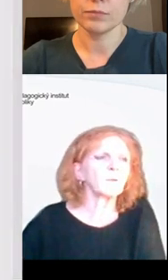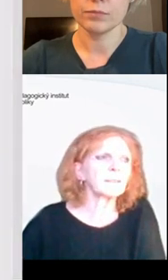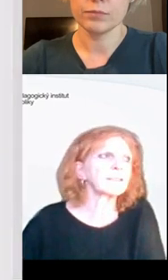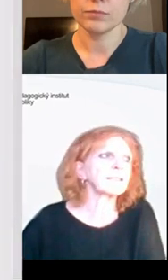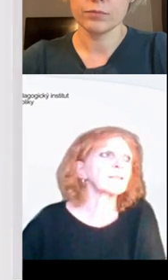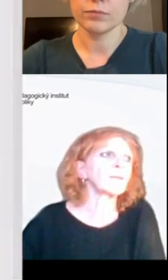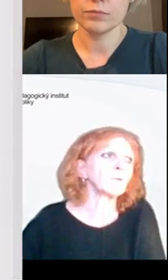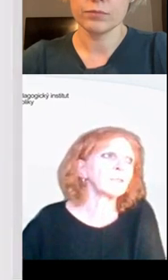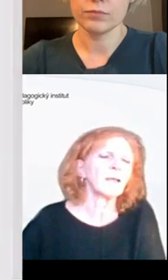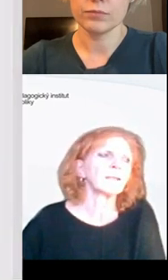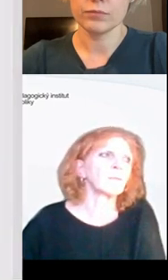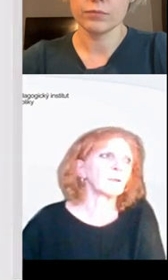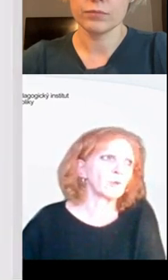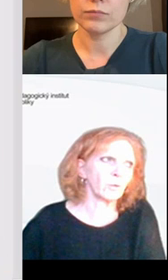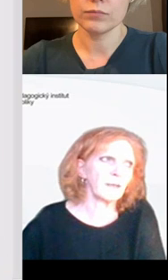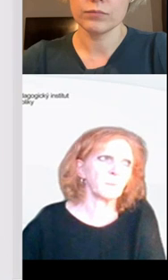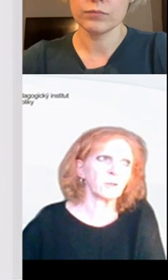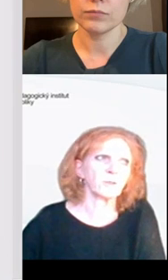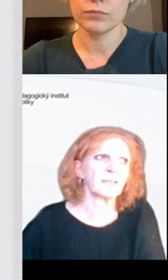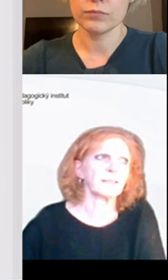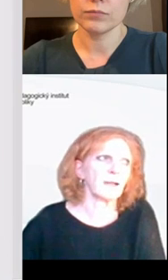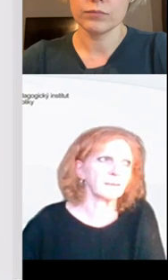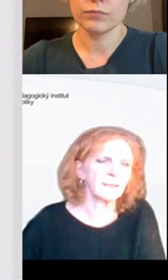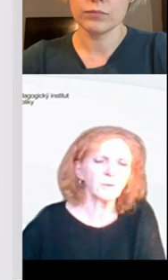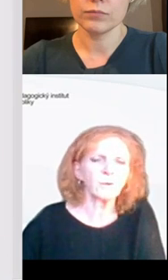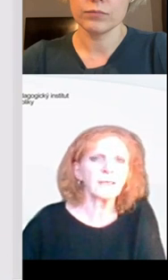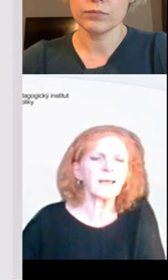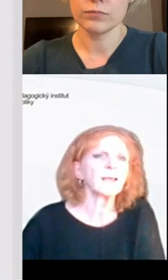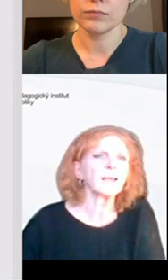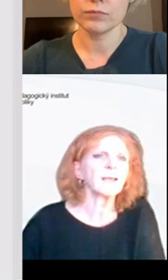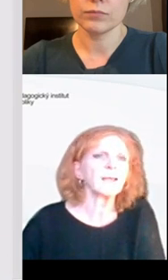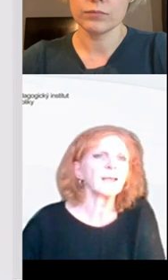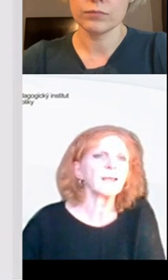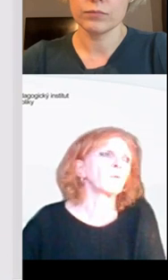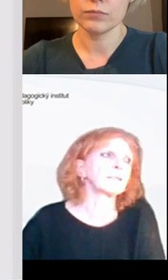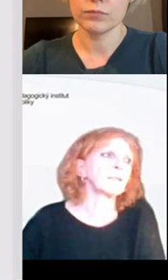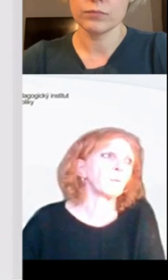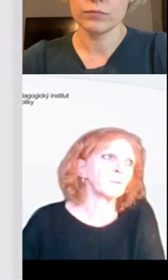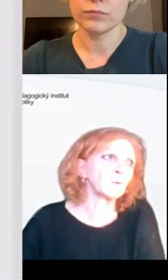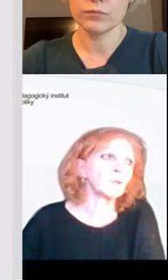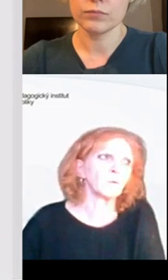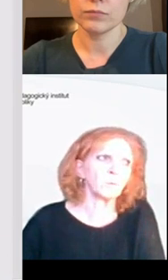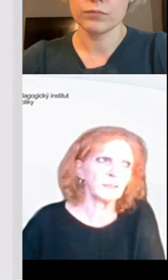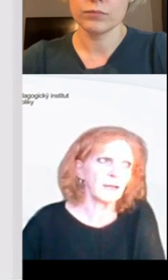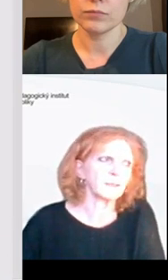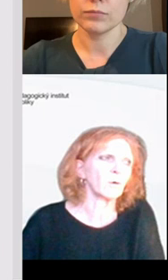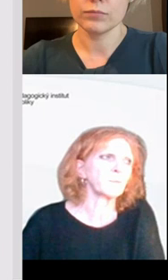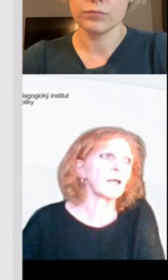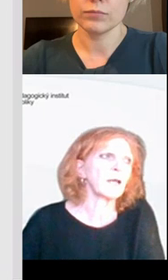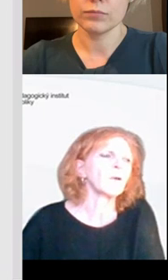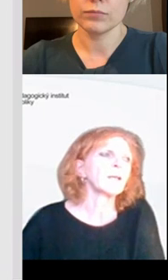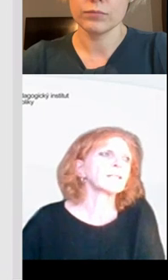Digitální kompetence se věnují tématu člověk, společnost a digitální technologie, digitální kompetence popisují tvorbu